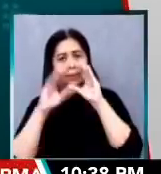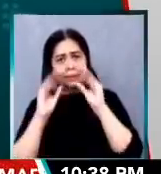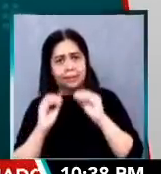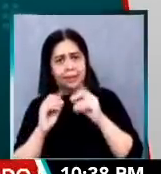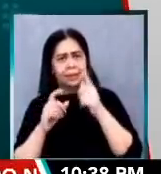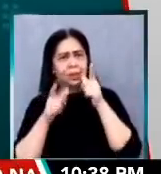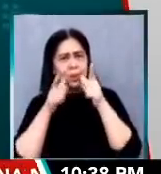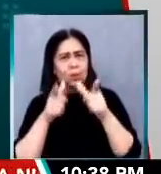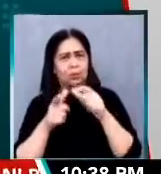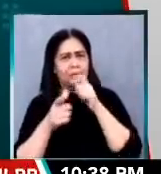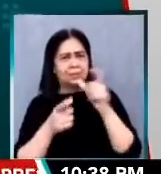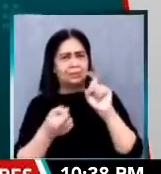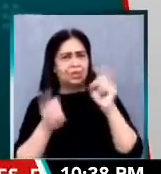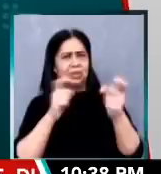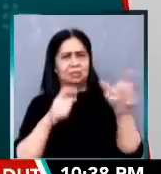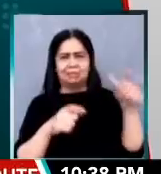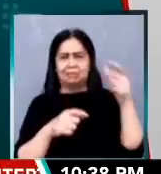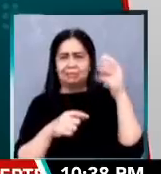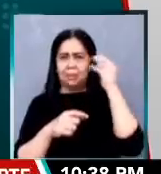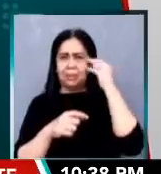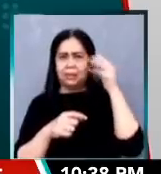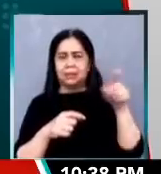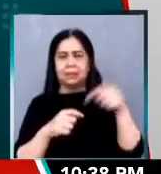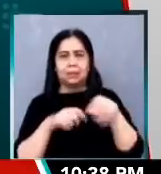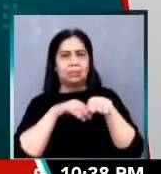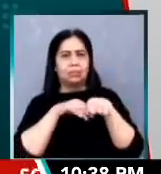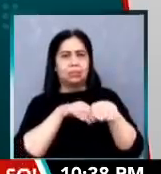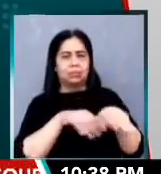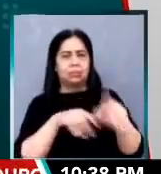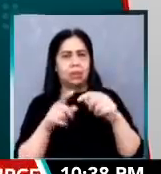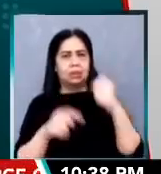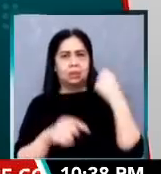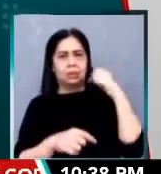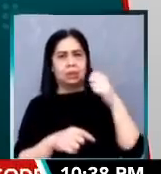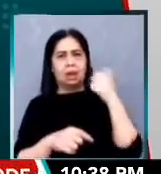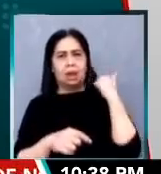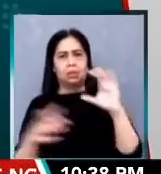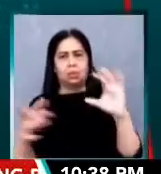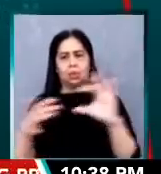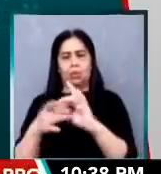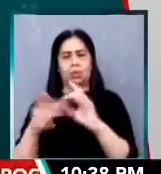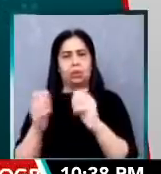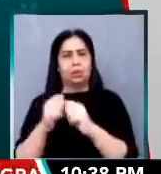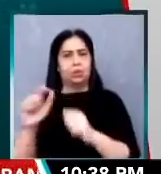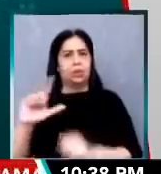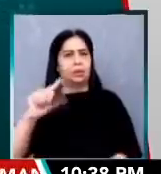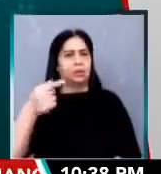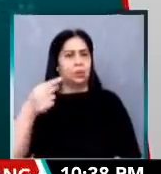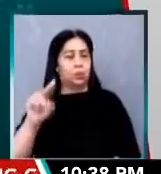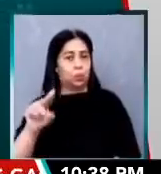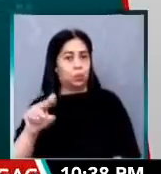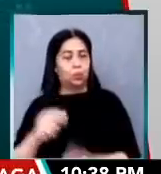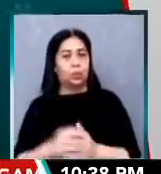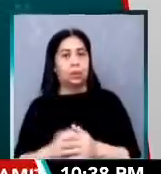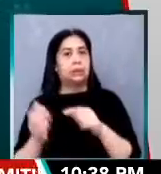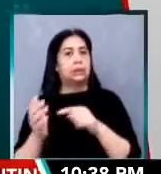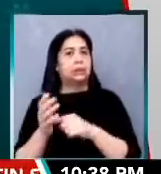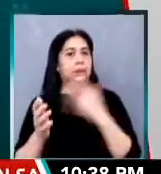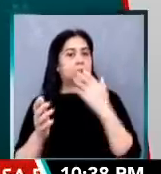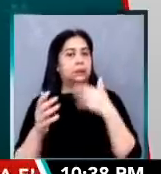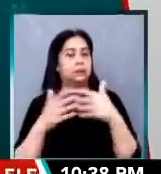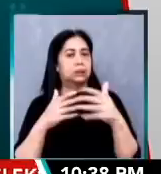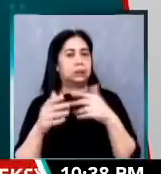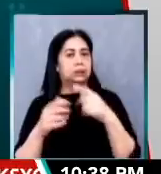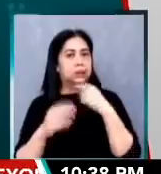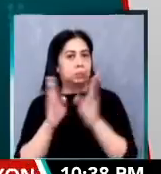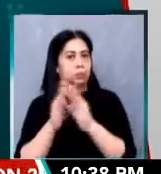isip ng organizers ng motorcade at tumanggiraw na makipag-coordinate sa local government. Ito raw ay sa kabila ng kanilang pulong kung